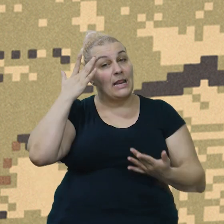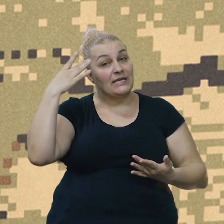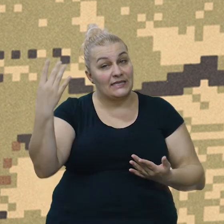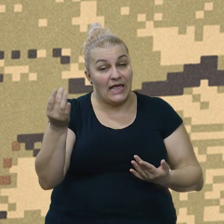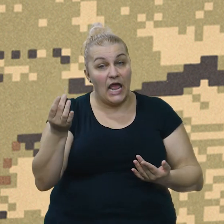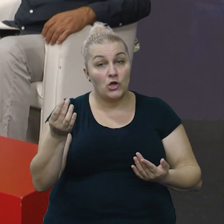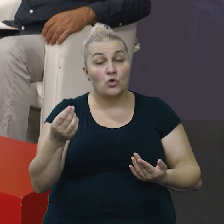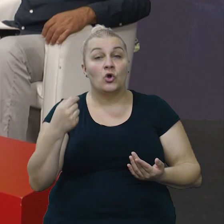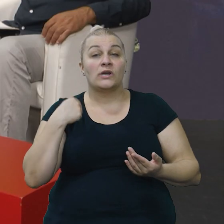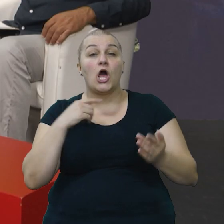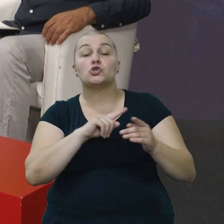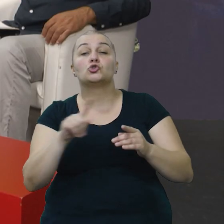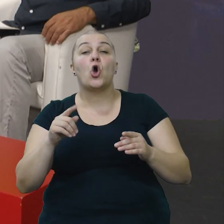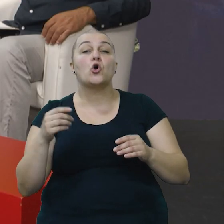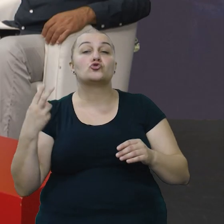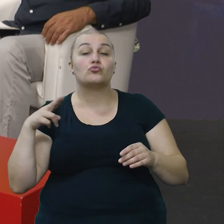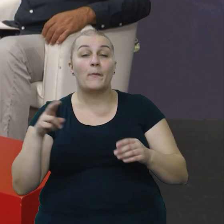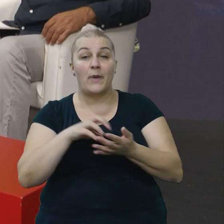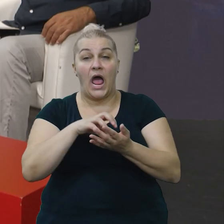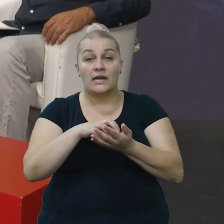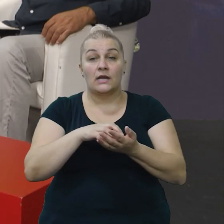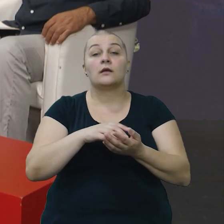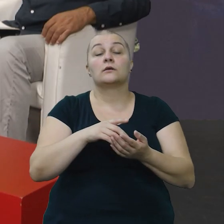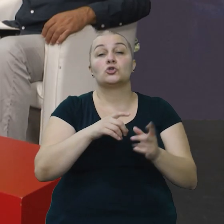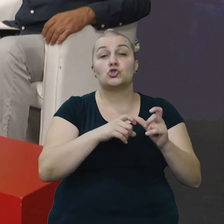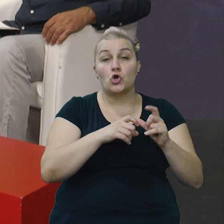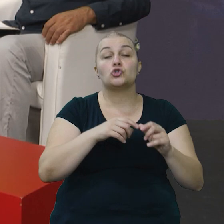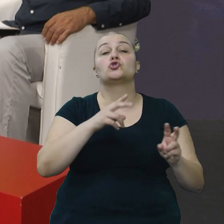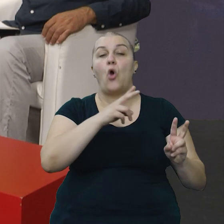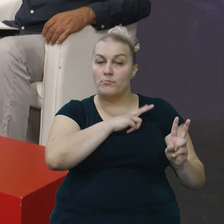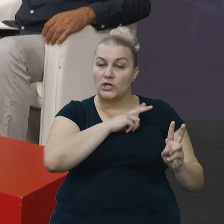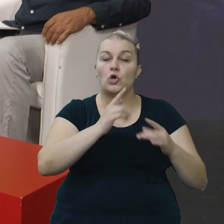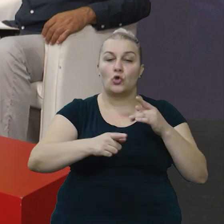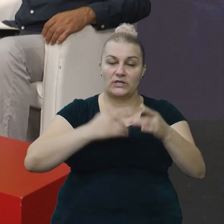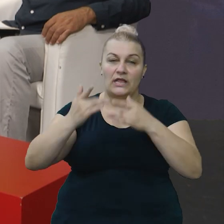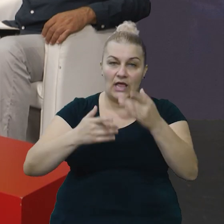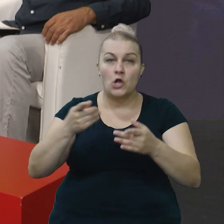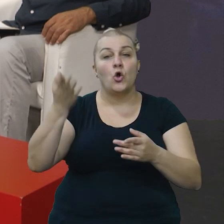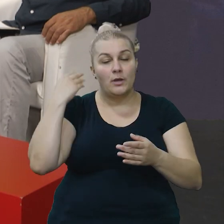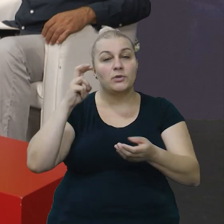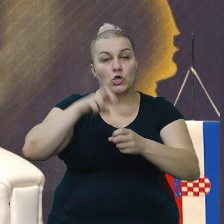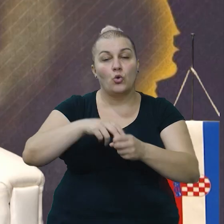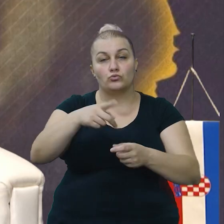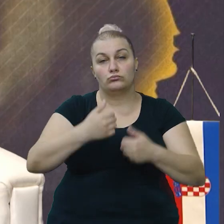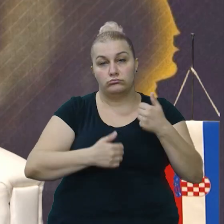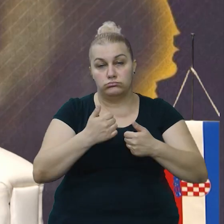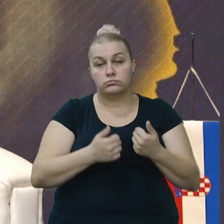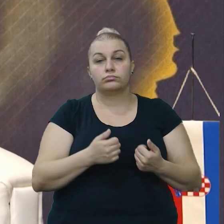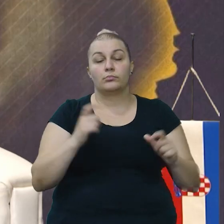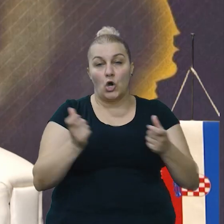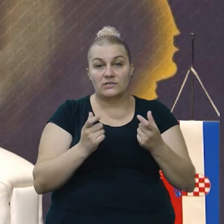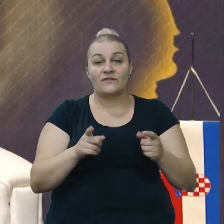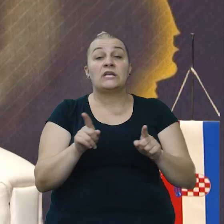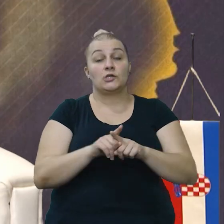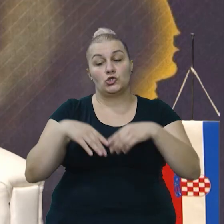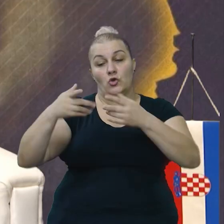je naš dožupan Šošć obećao da kreće dalje i bio je na turniru. Položene su